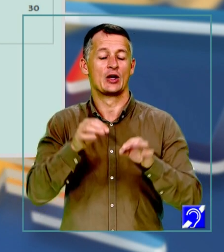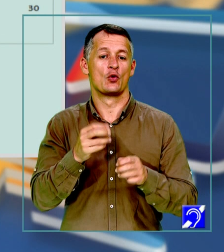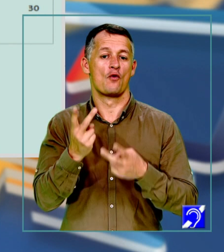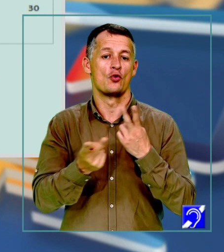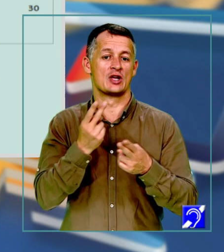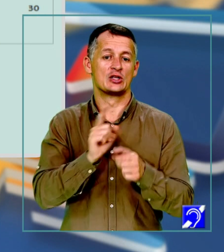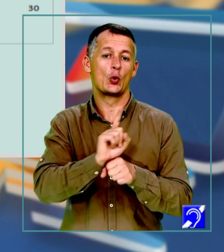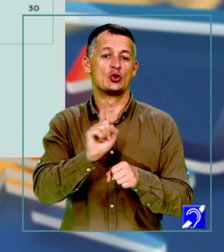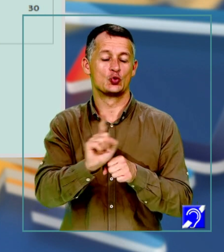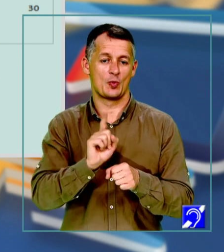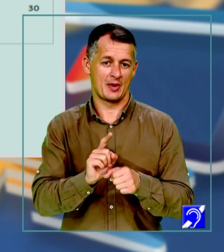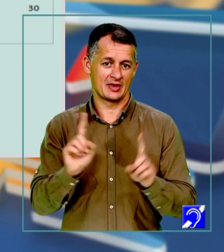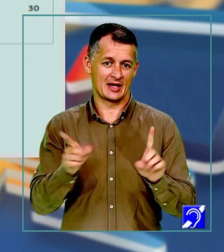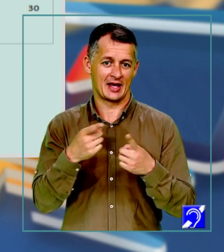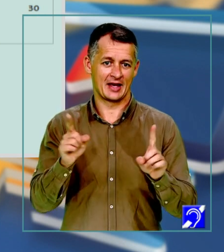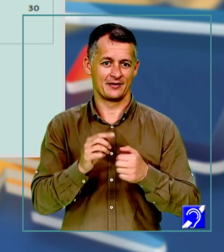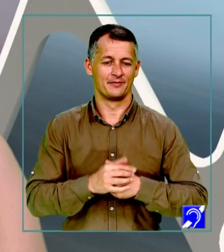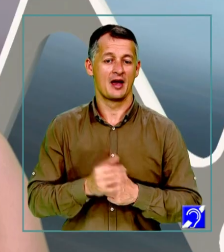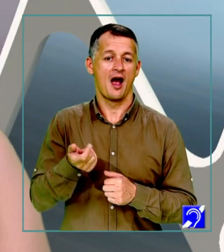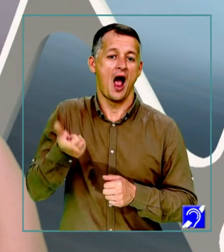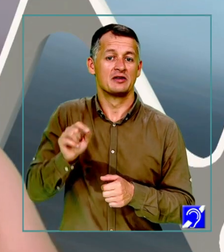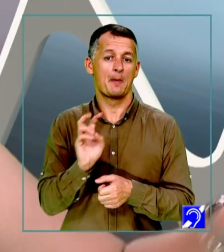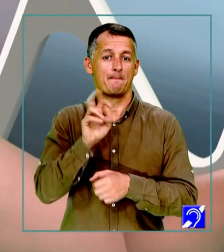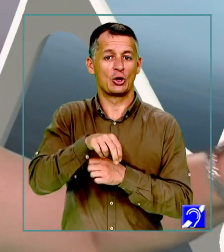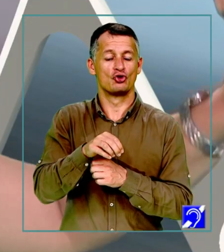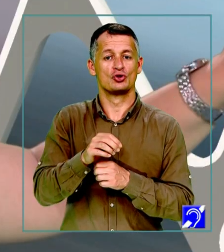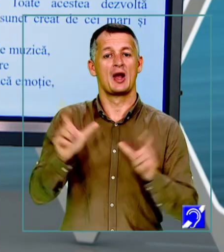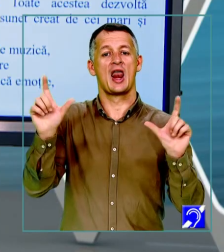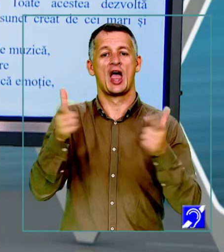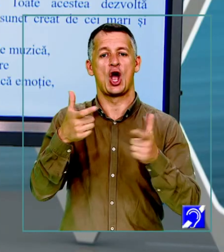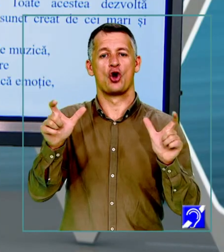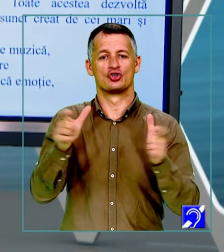iar alții se rezumă să participe la concertele artiștilor preferați.